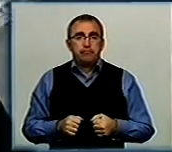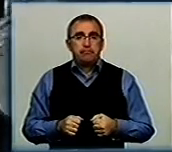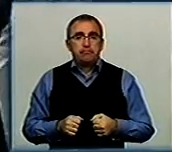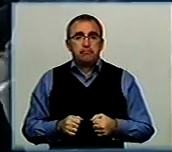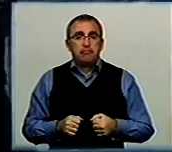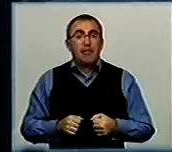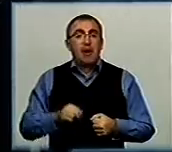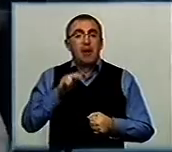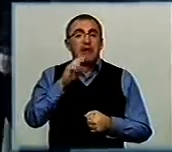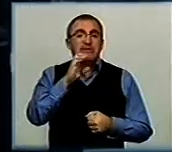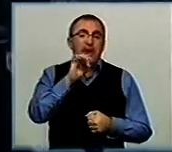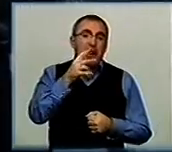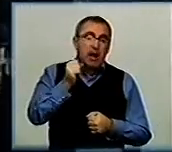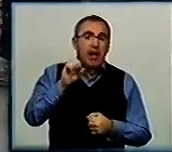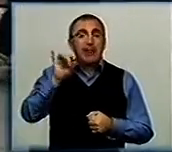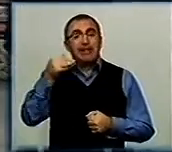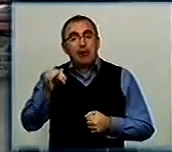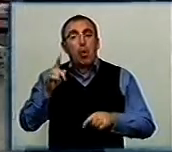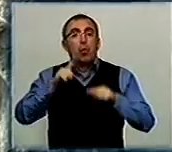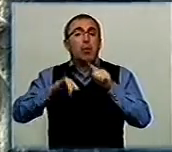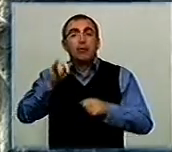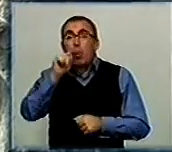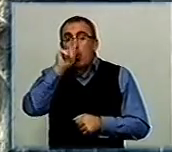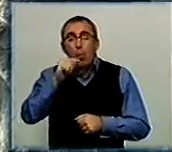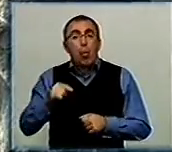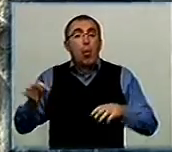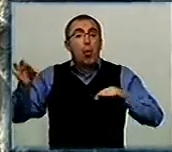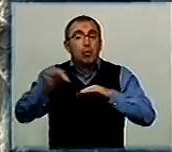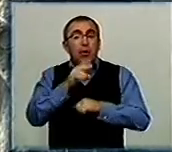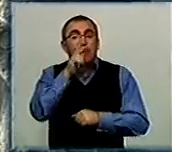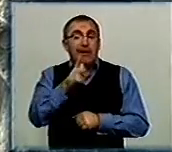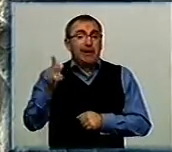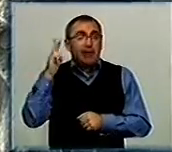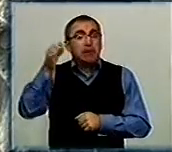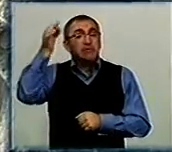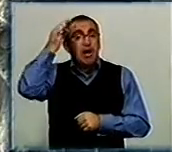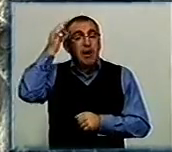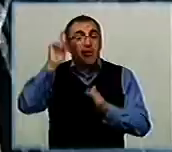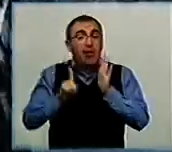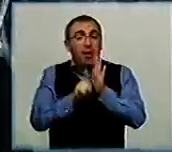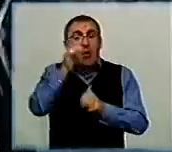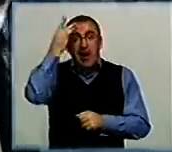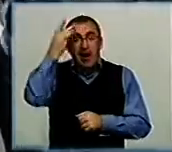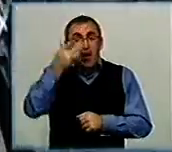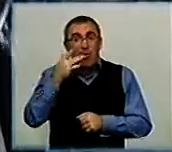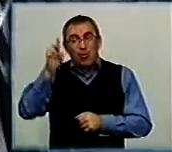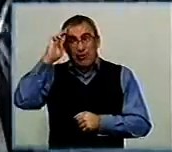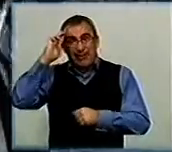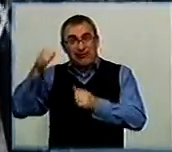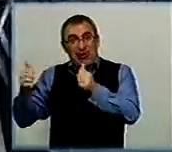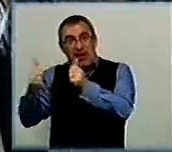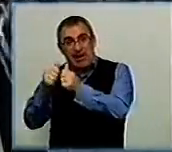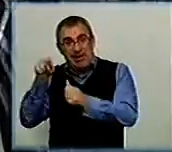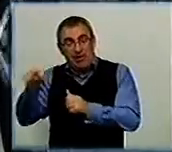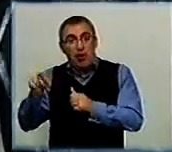Пані Світлана та пан Андрій родом з Луганщини. Одружилися три роки тому. Згадують, як на початку літа сусідня держава тільки починала